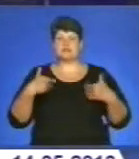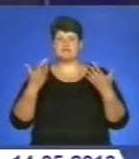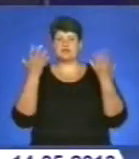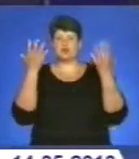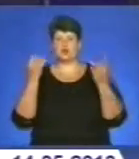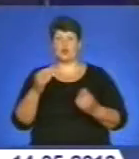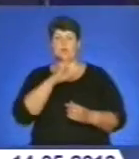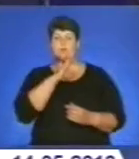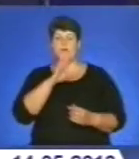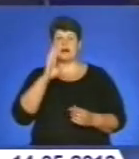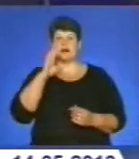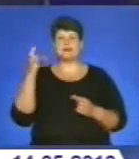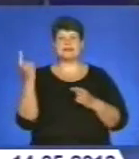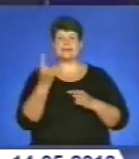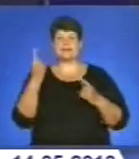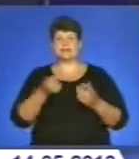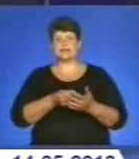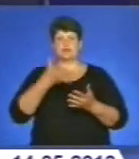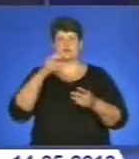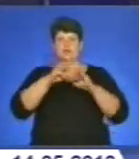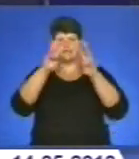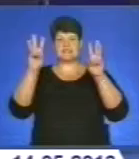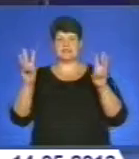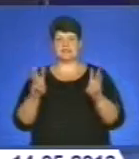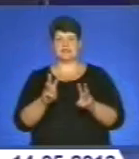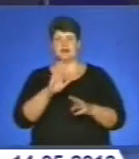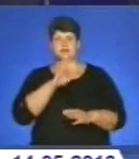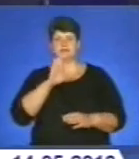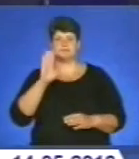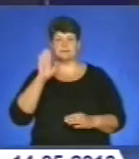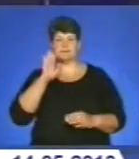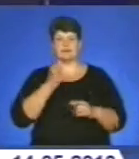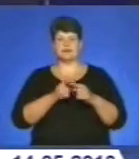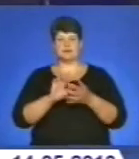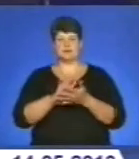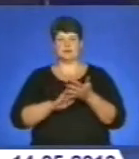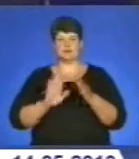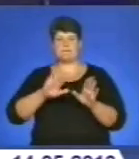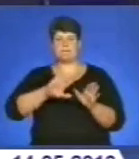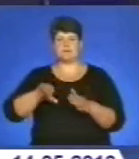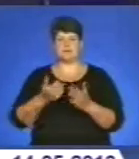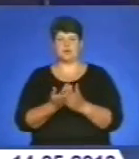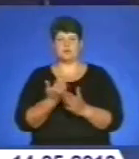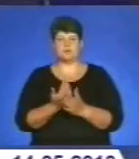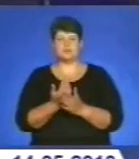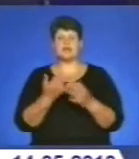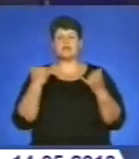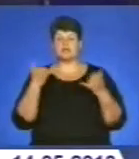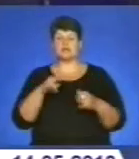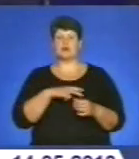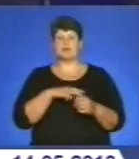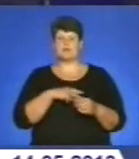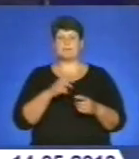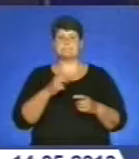Матері. Єдина найдорожча із свята. Детальніше про це після випуску «Вістей ТТБ». Сьогодні нагородили переможців